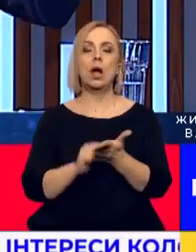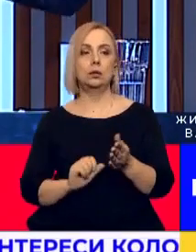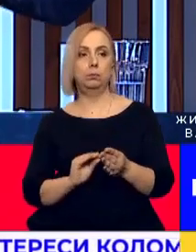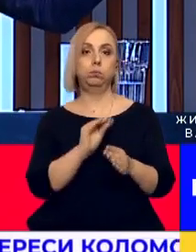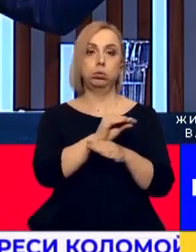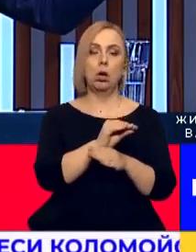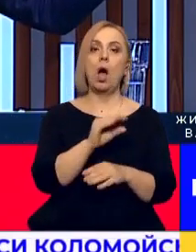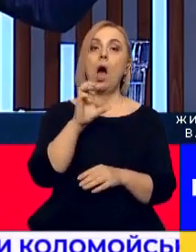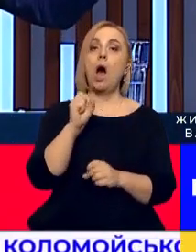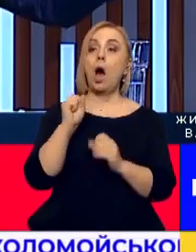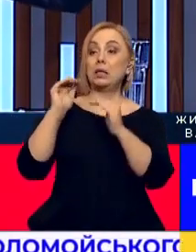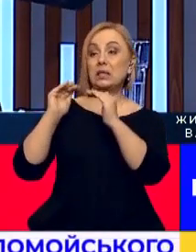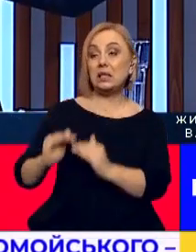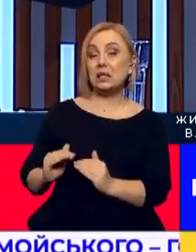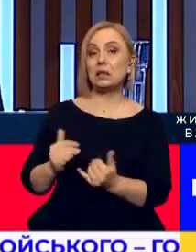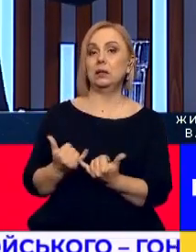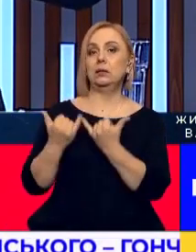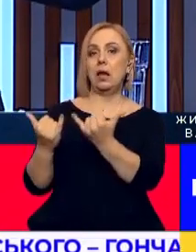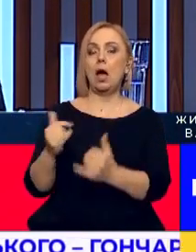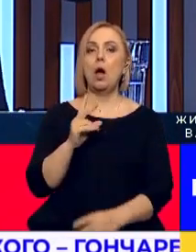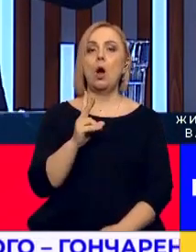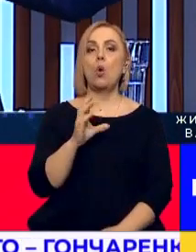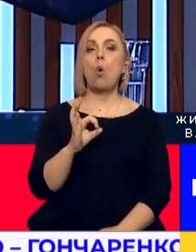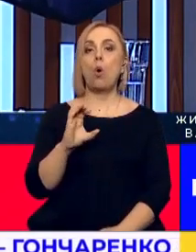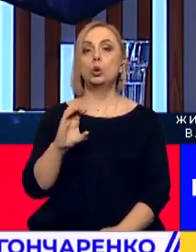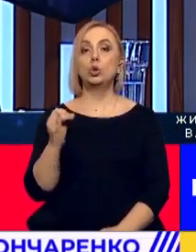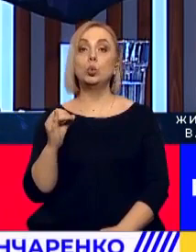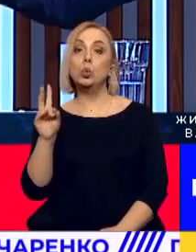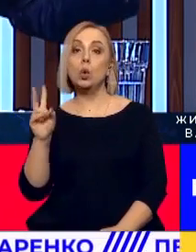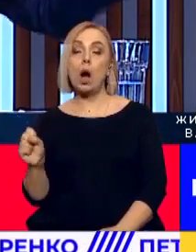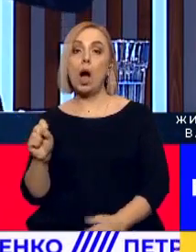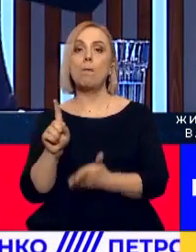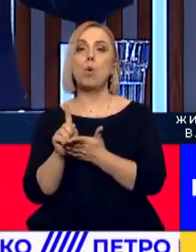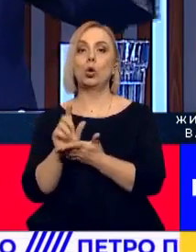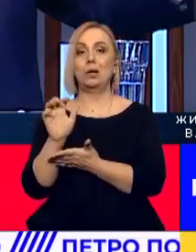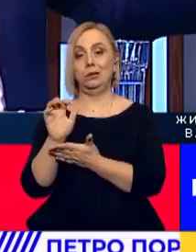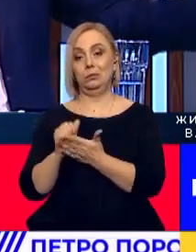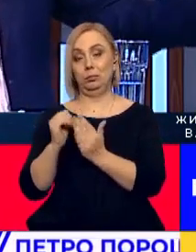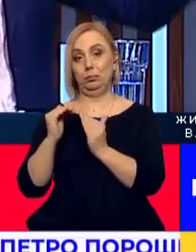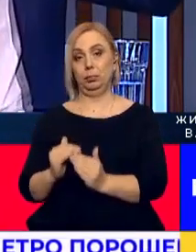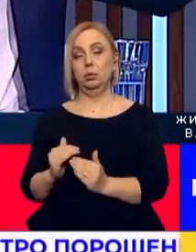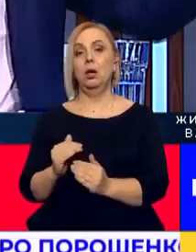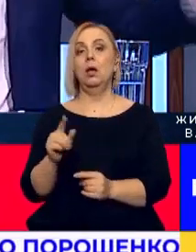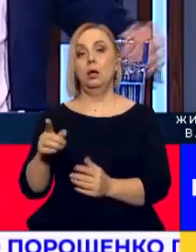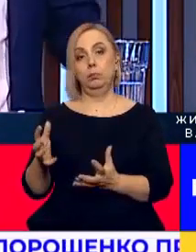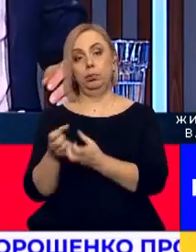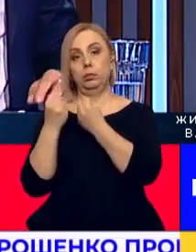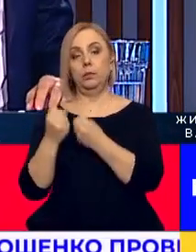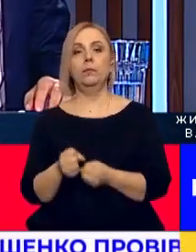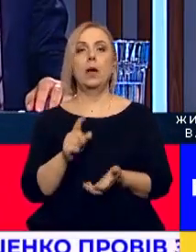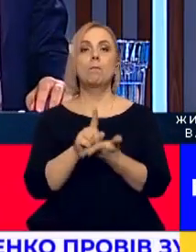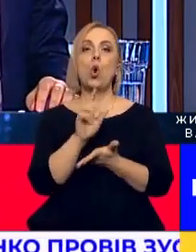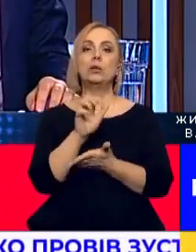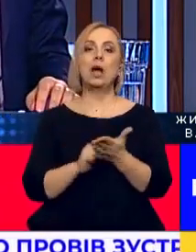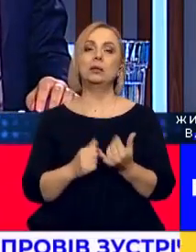для кого? Для Косюка. Щоб група «Довіра» проголосувала за цей закон. Ще до цього знизили податки для Вір'євського,